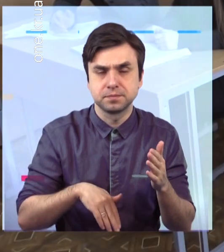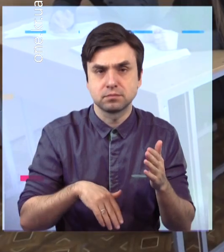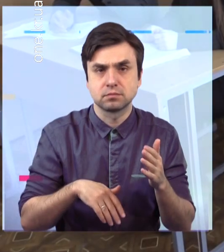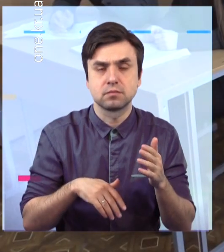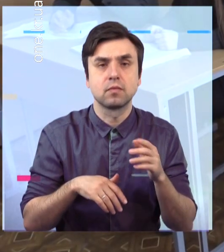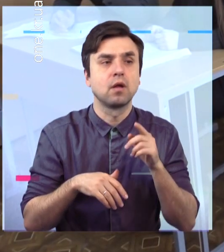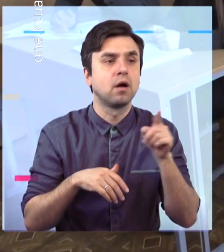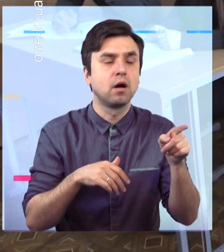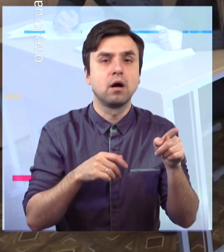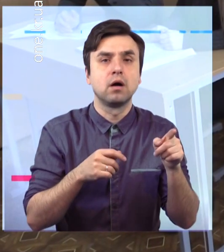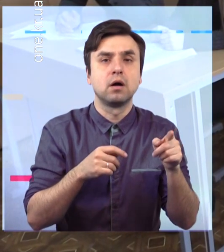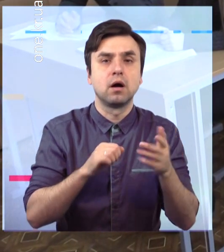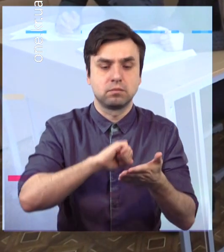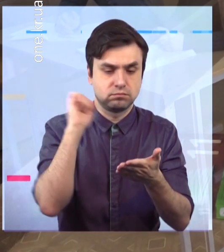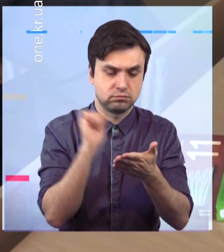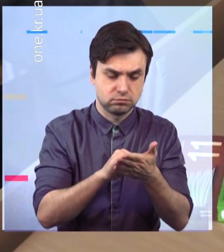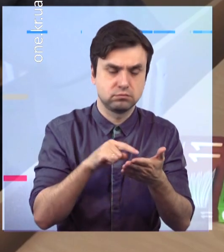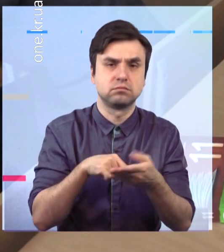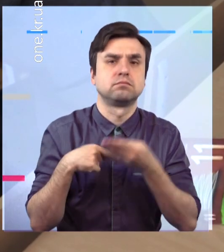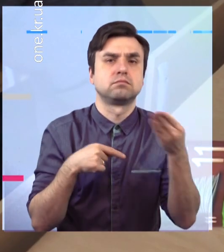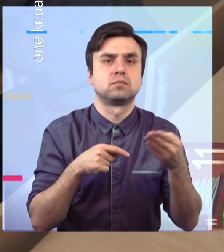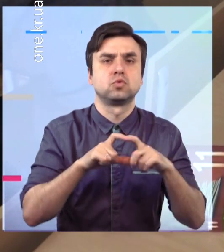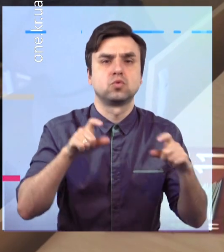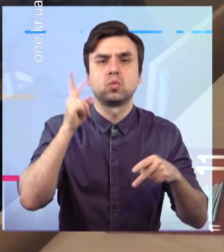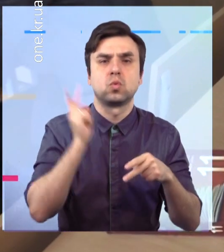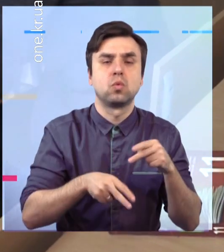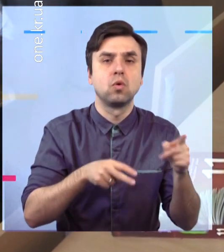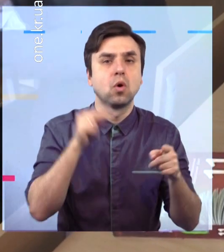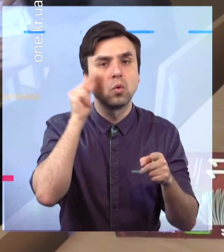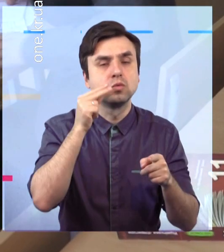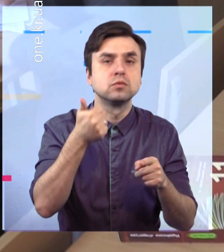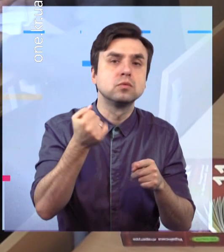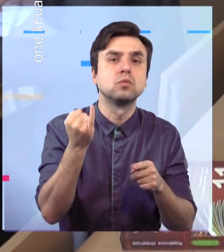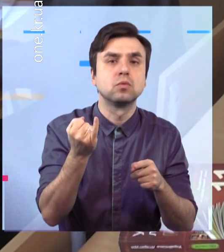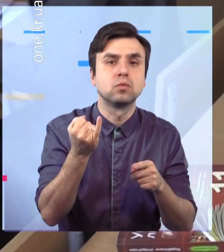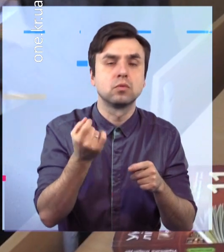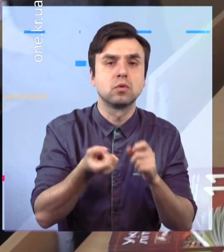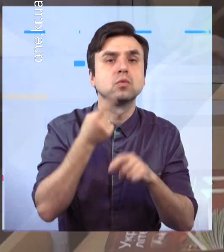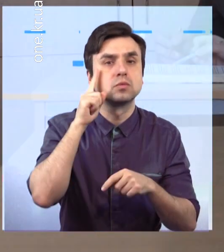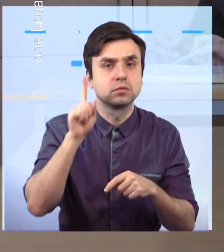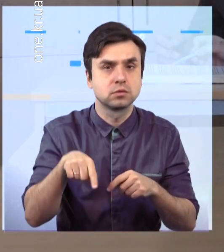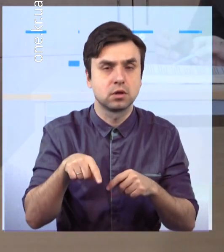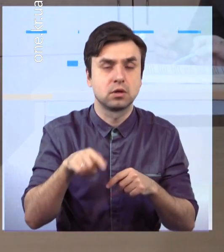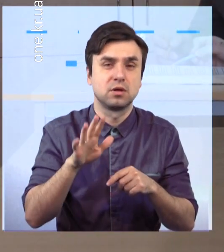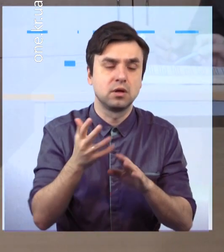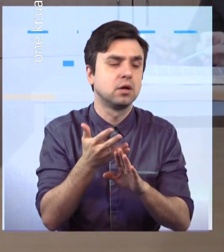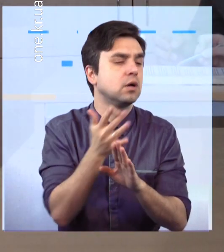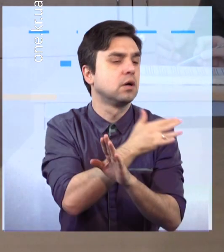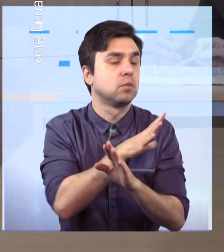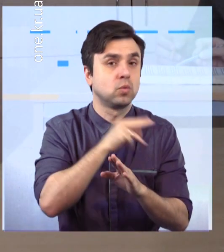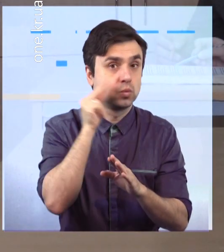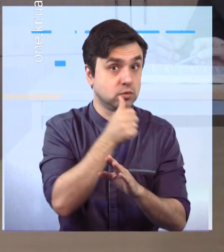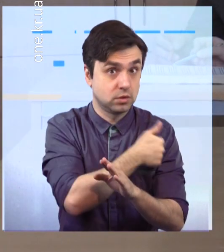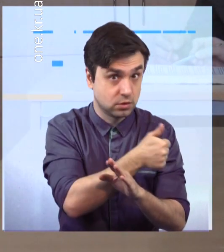основі попередніх оцінок та видати атестат. Загалом, прийняті зміни надають право випускникам шкіл